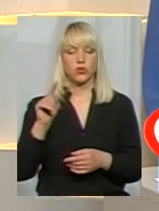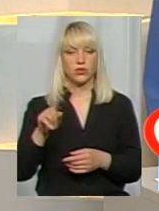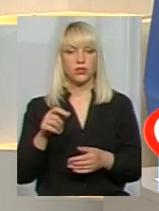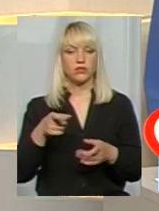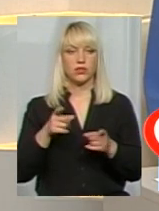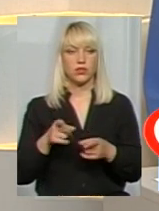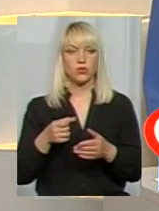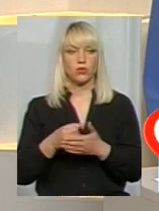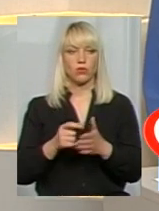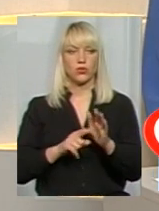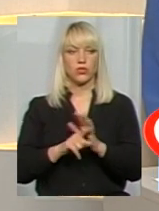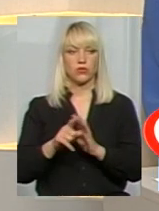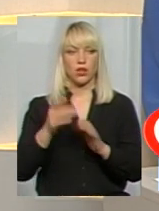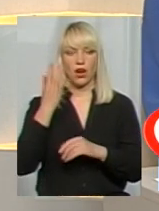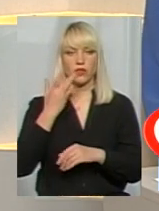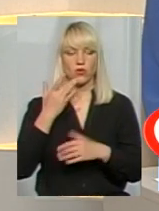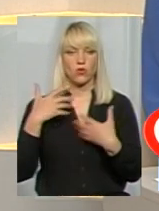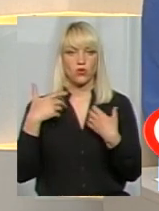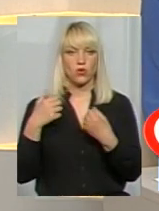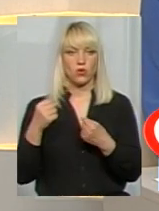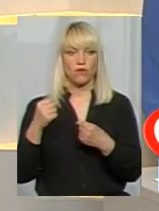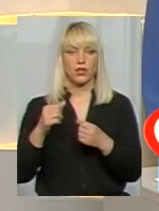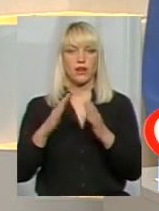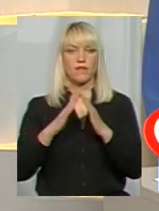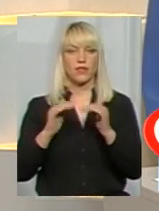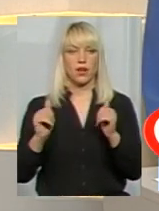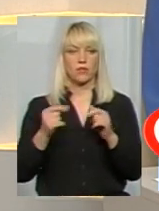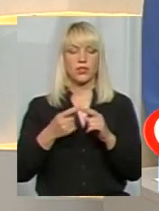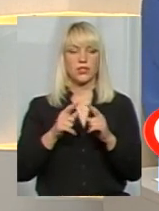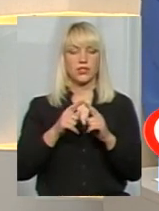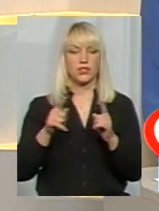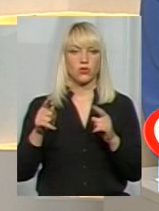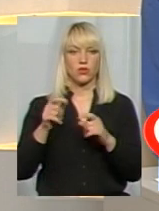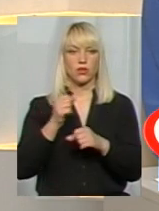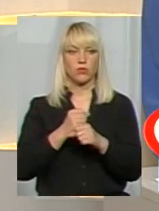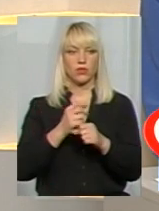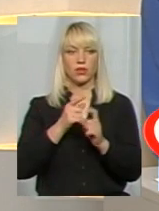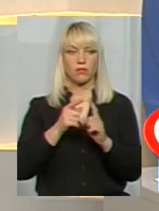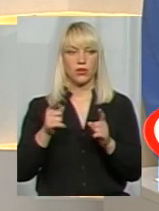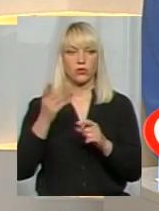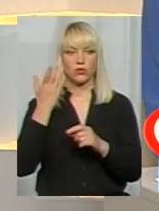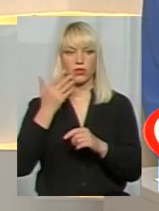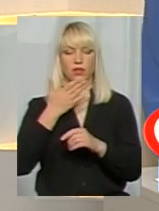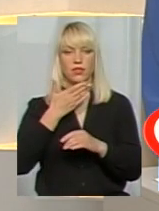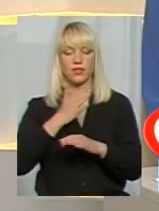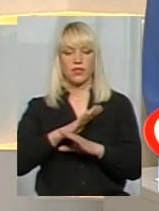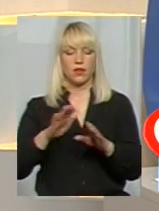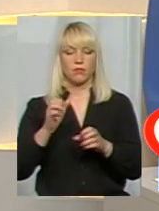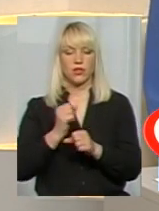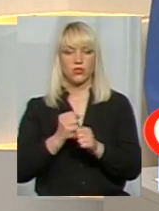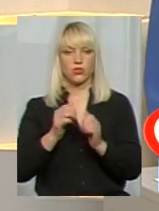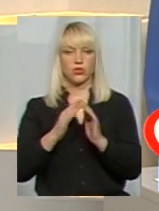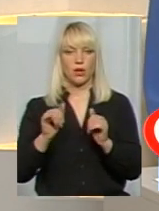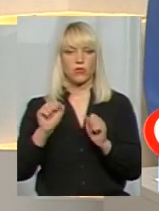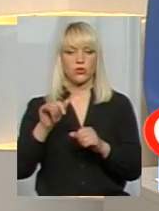початку літнього оздоровлення в таборі, адже це сезонна робота, на період, коли непрацюючий табір, можливо,